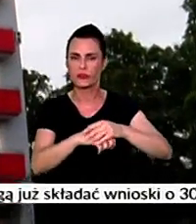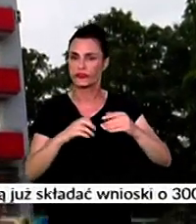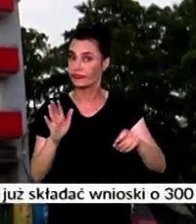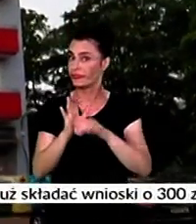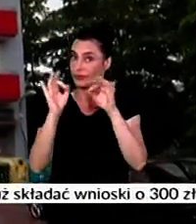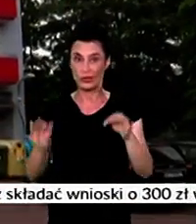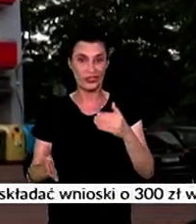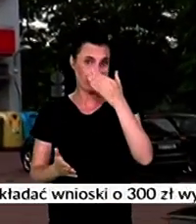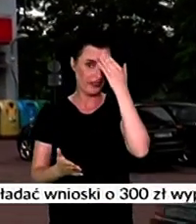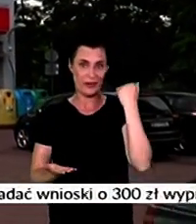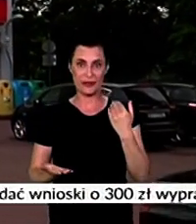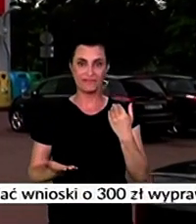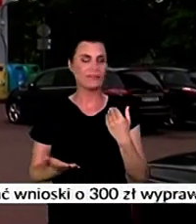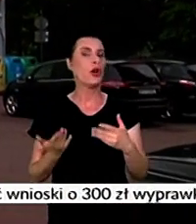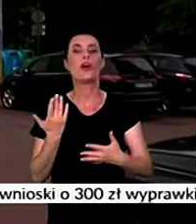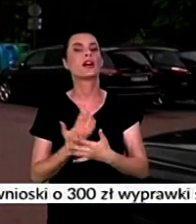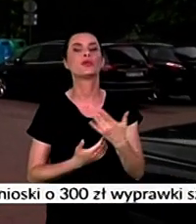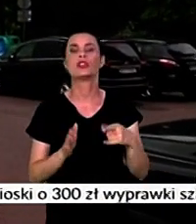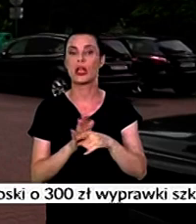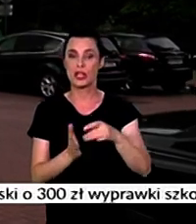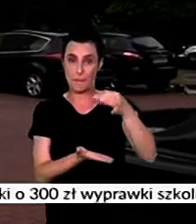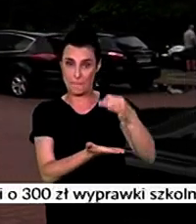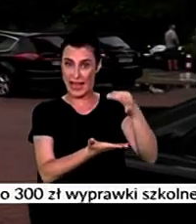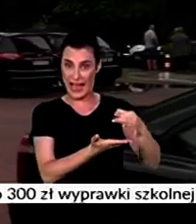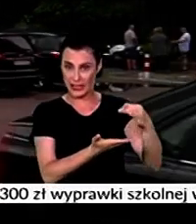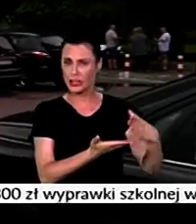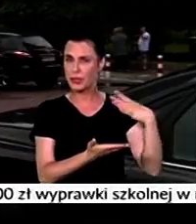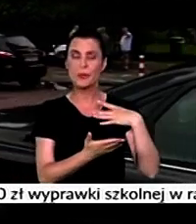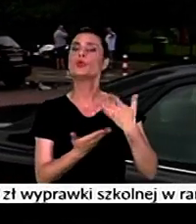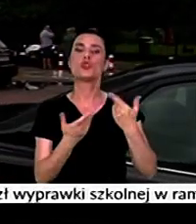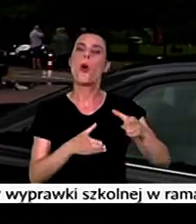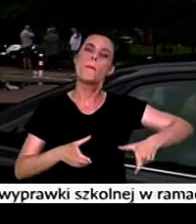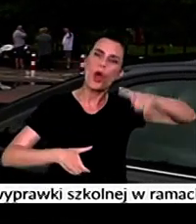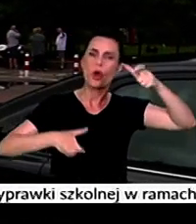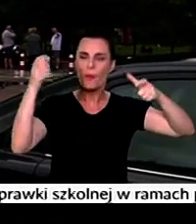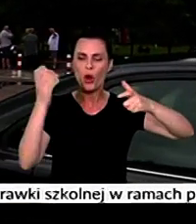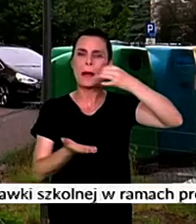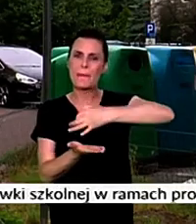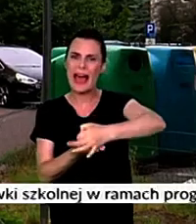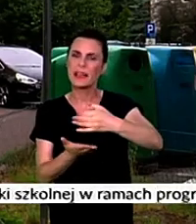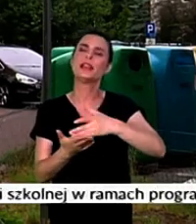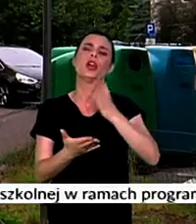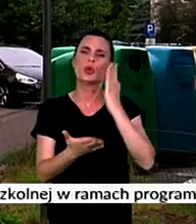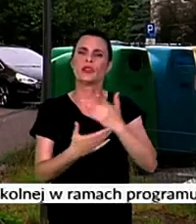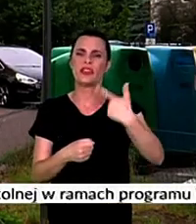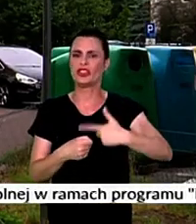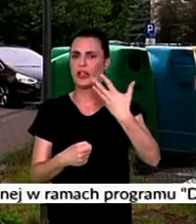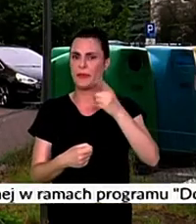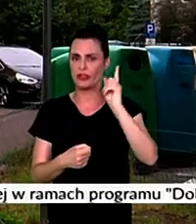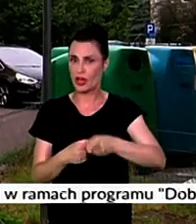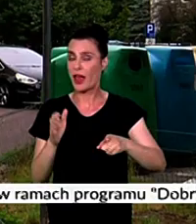na razie nie ma. Efekt jest taki, że parking, który był między blokami od 25 lat, właśnie stał się